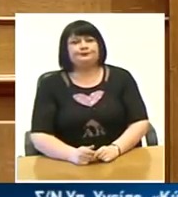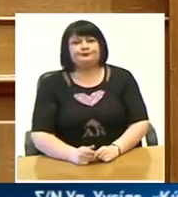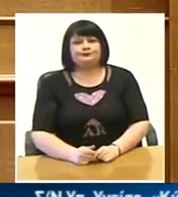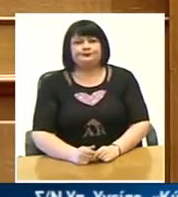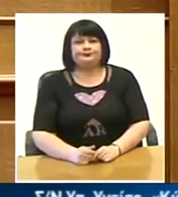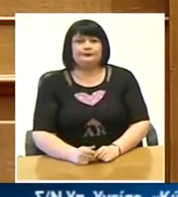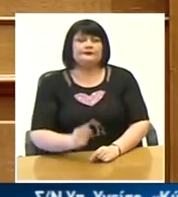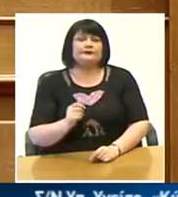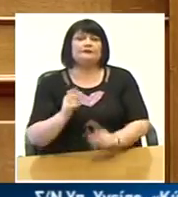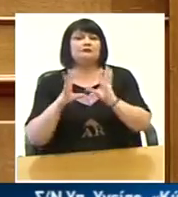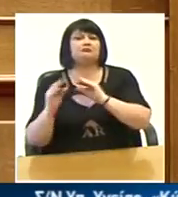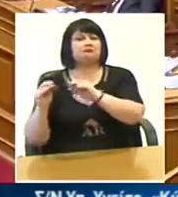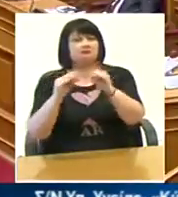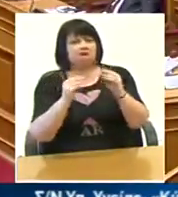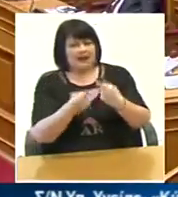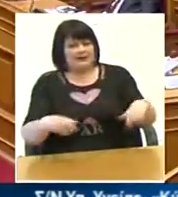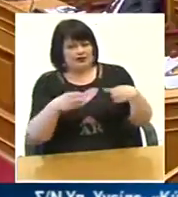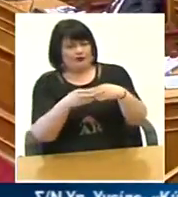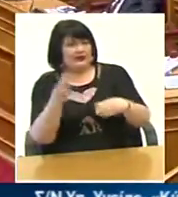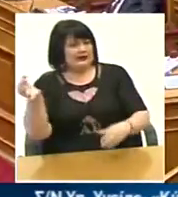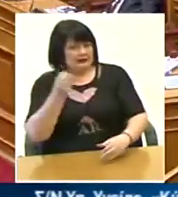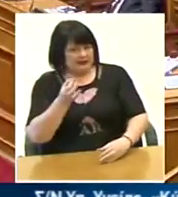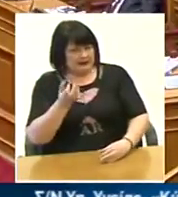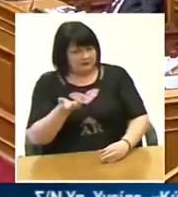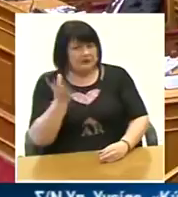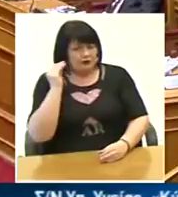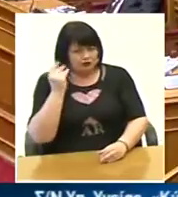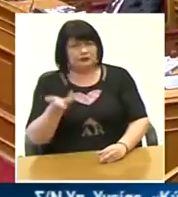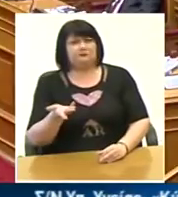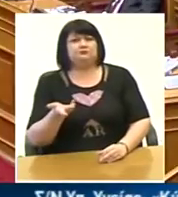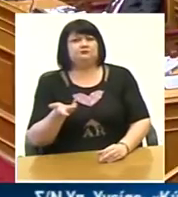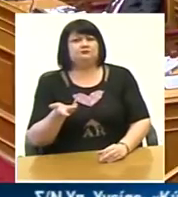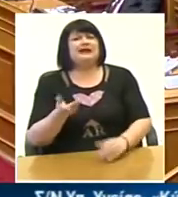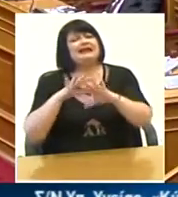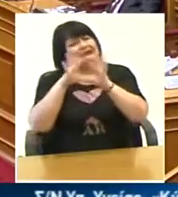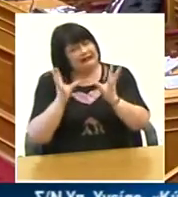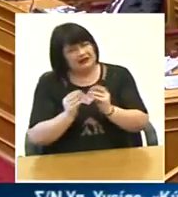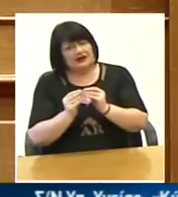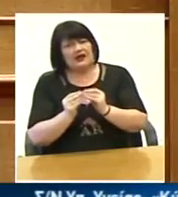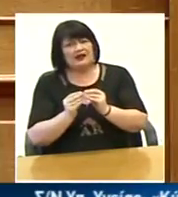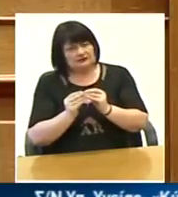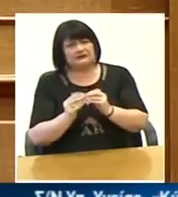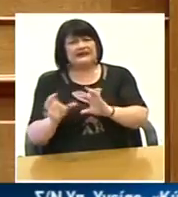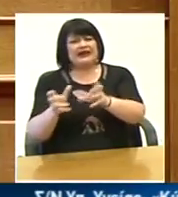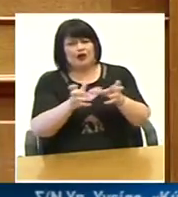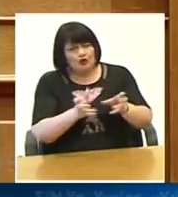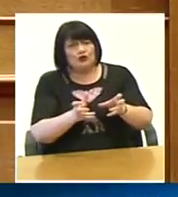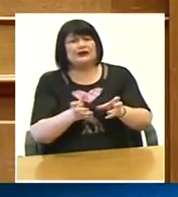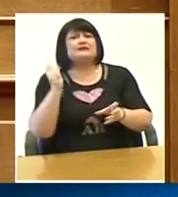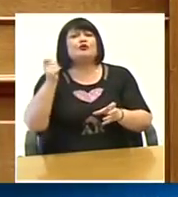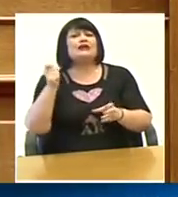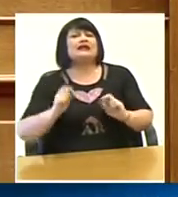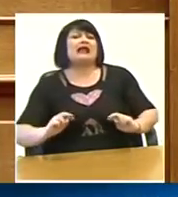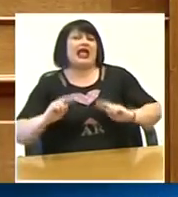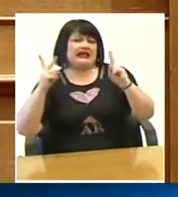Ακούστηκε και στην διάρκεια της Επιτροπής αλλά και γενικά από τα ΜΜΕ και από τους πολιτικούς αντιπάλους,